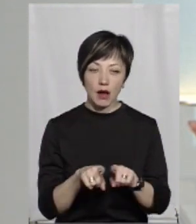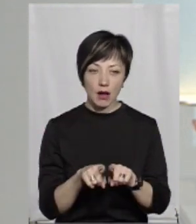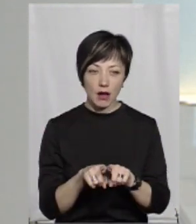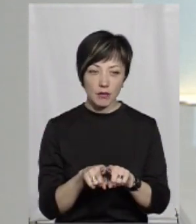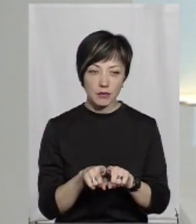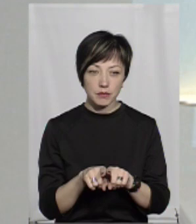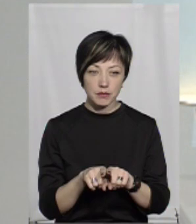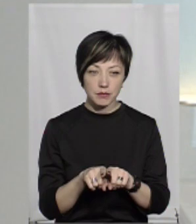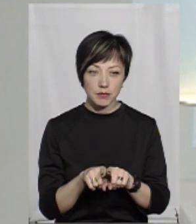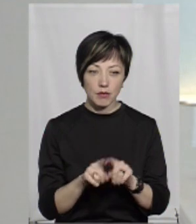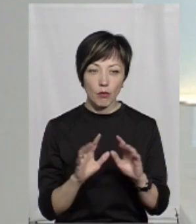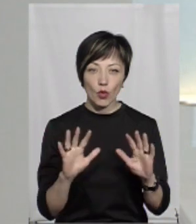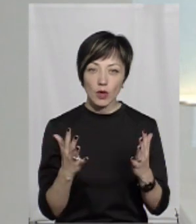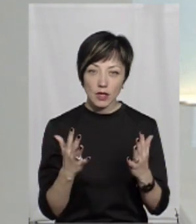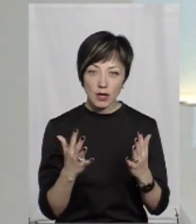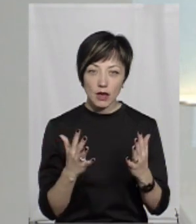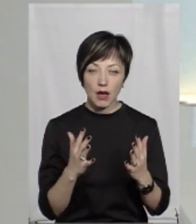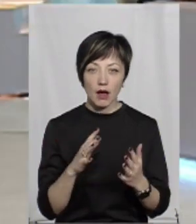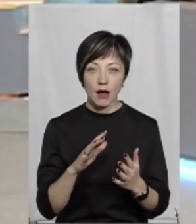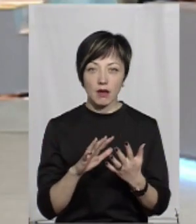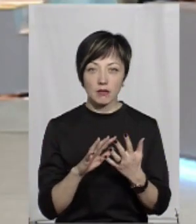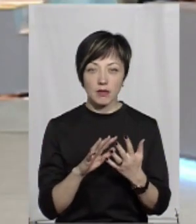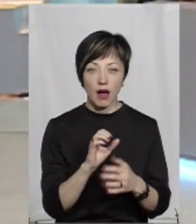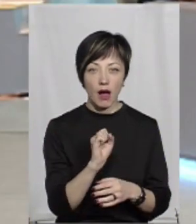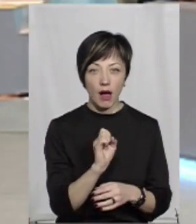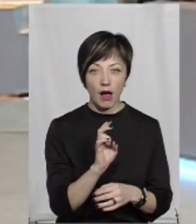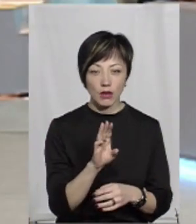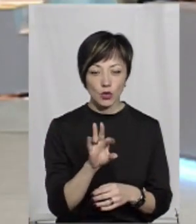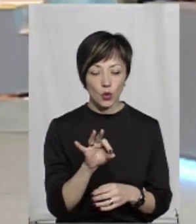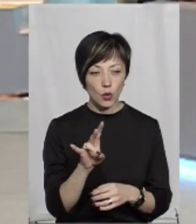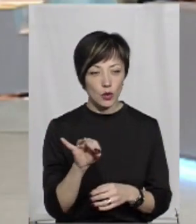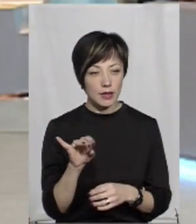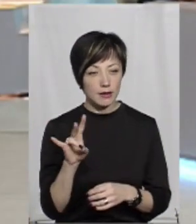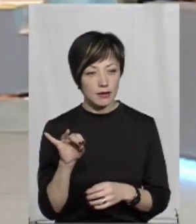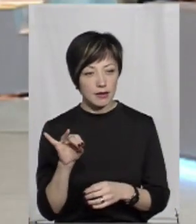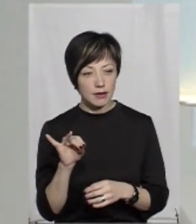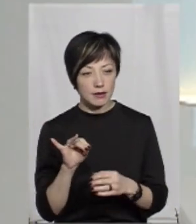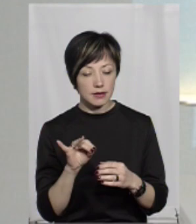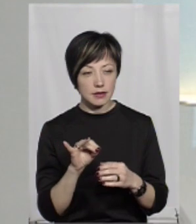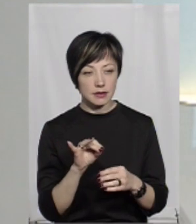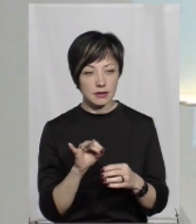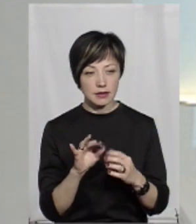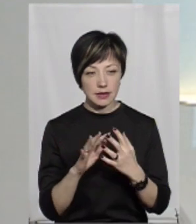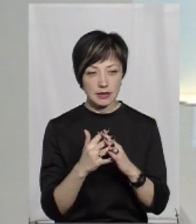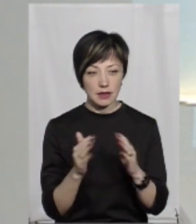подія в Антонінах, коли мешканці Антонін